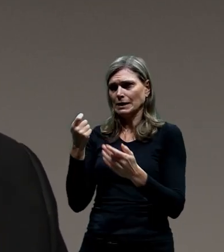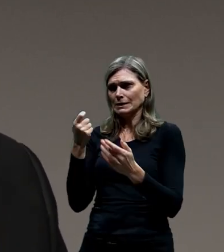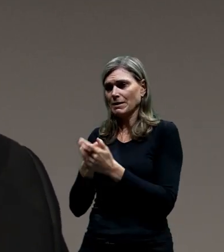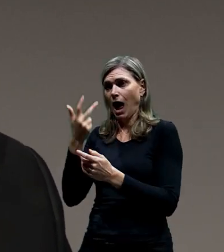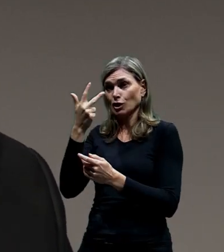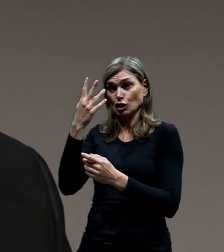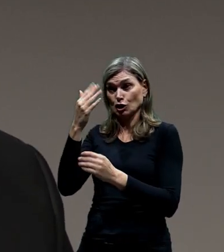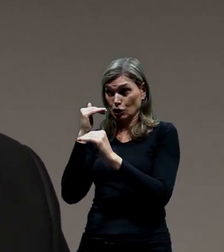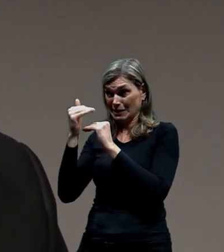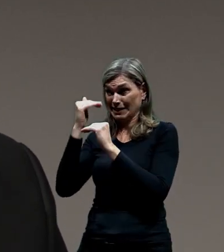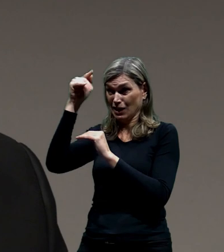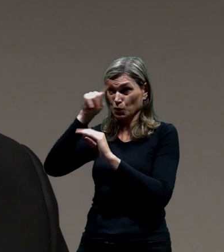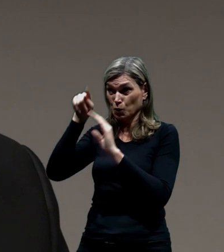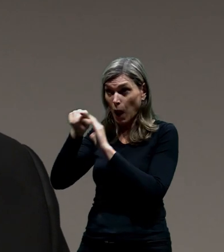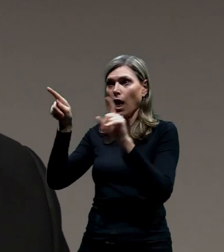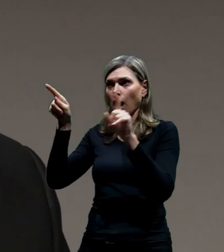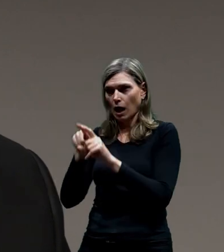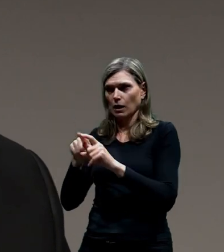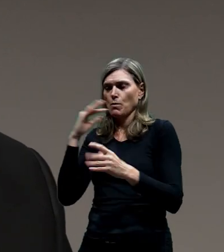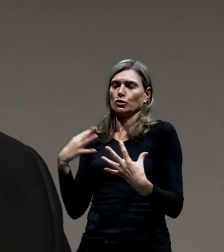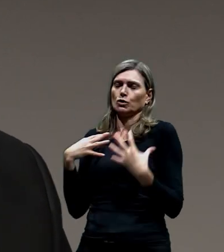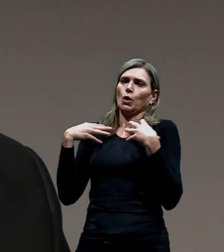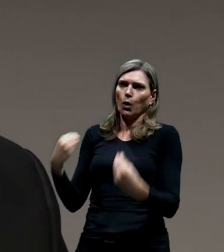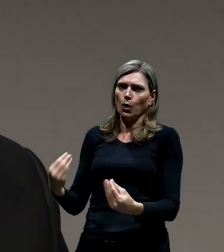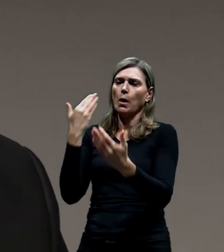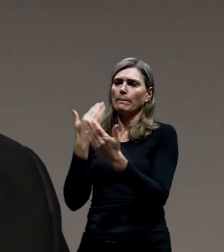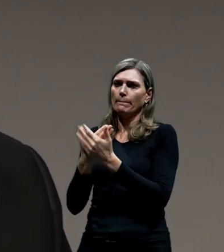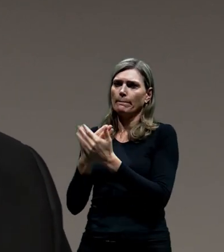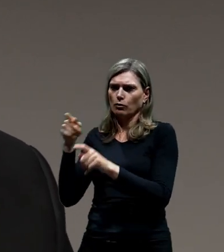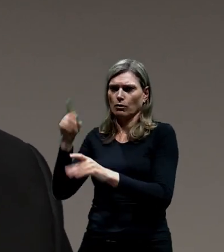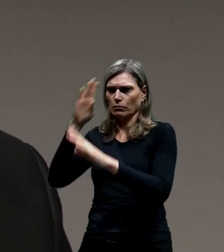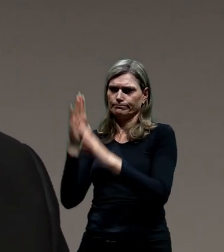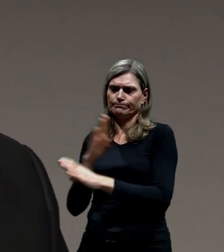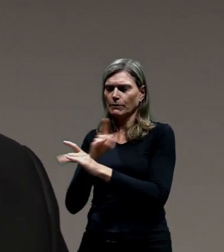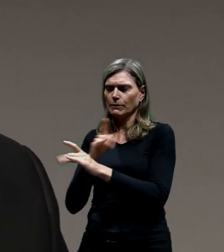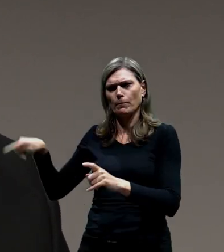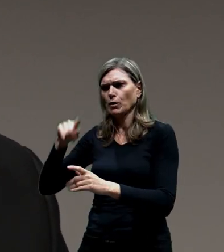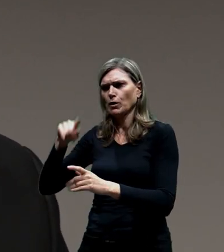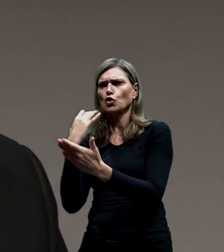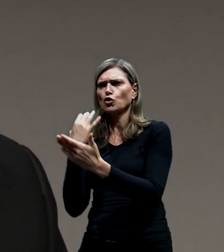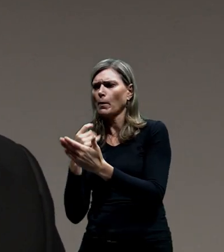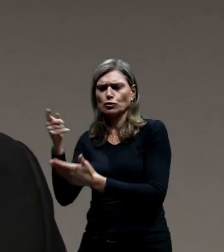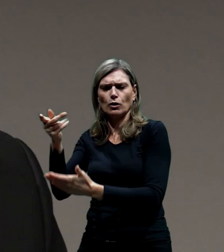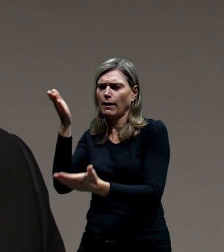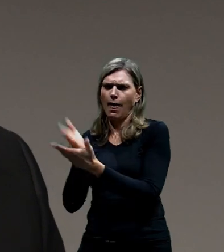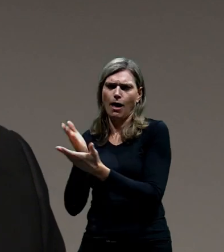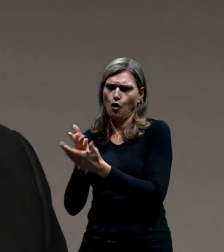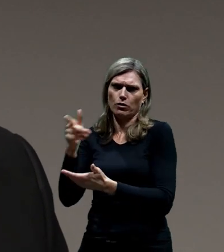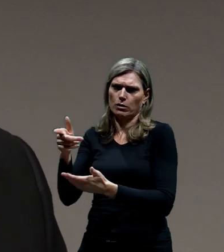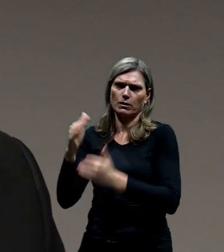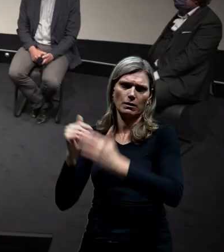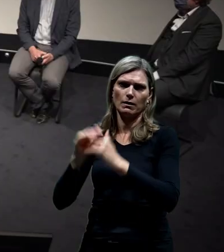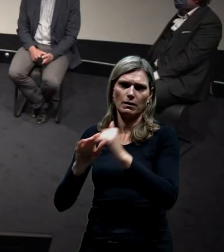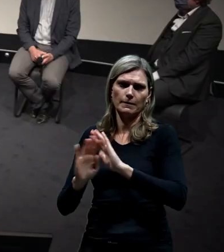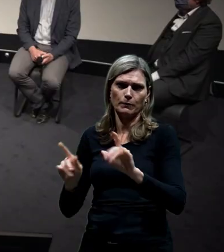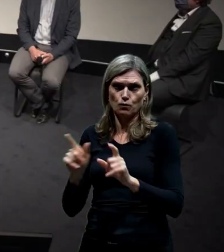aspekt je jeden z těch, kvůli kterému jsme přistoupili k tomu rozhodnutí nebo doporučení, že ta varianta není vhodná. Pan Zima